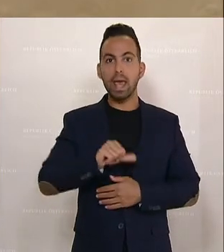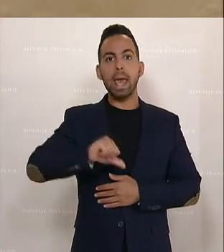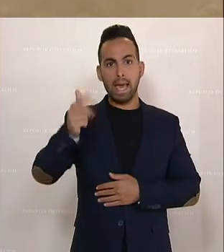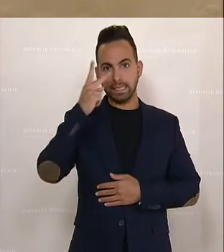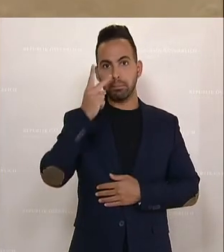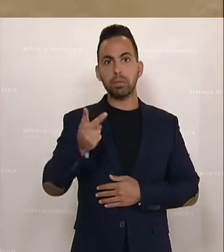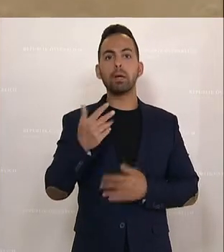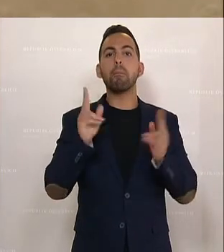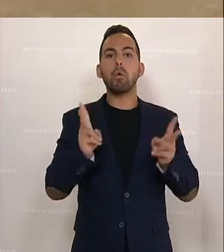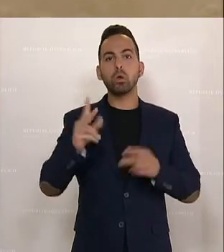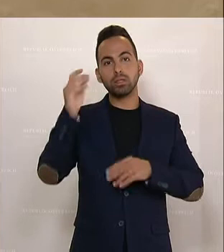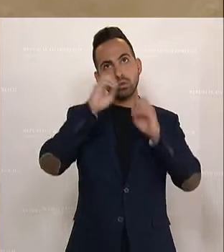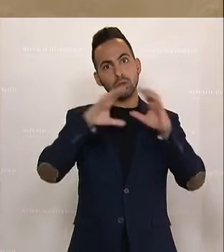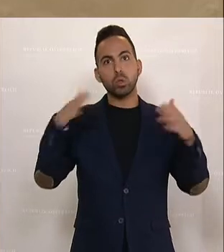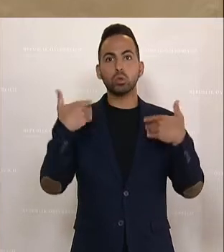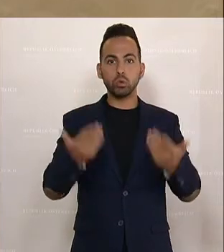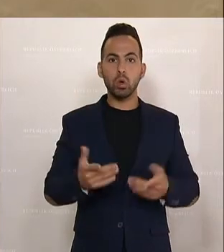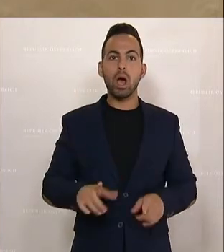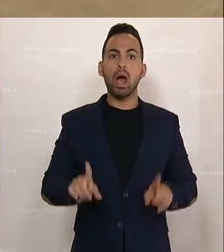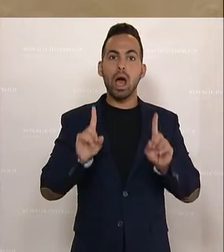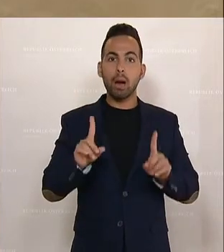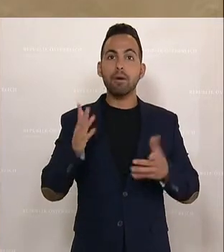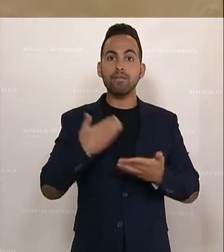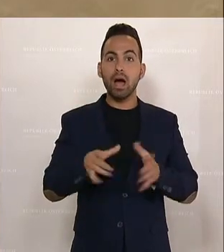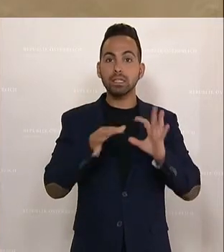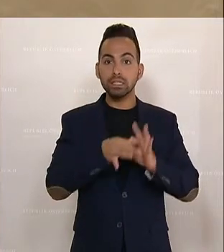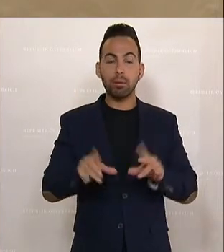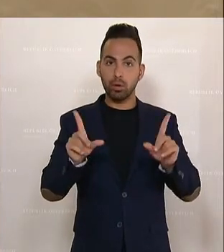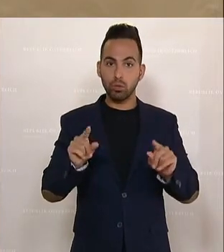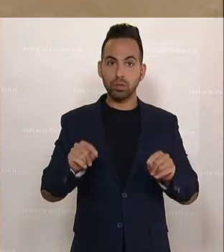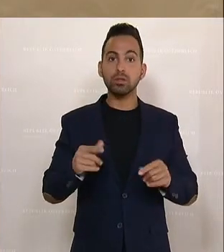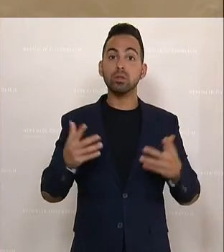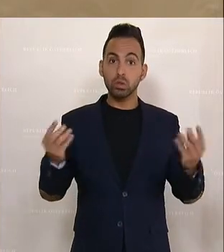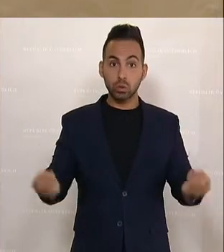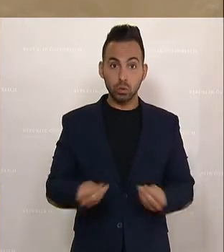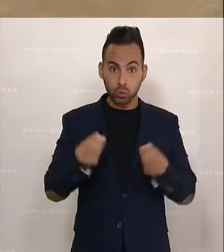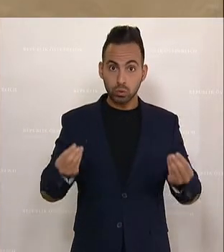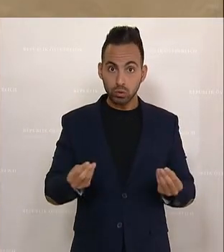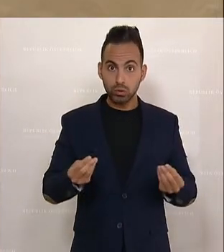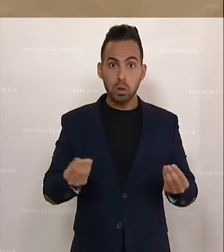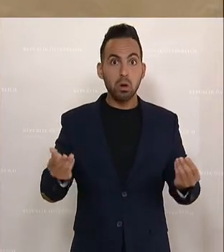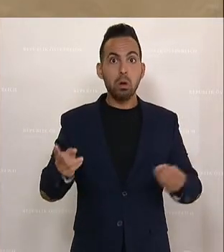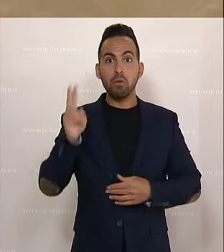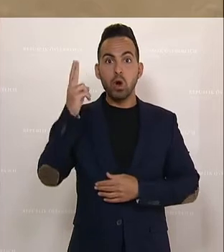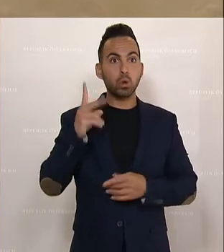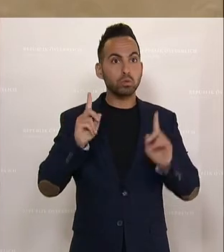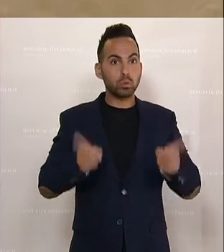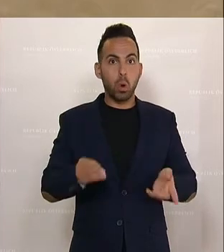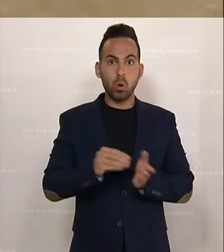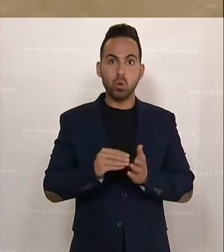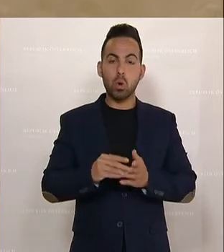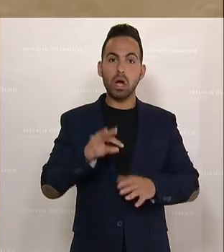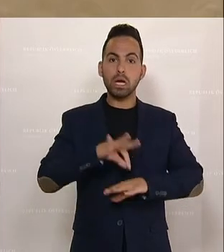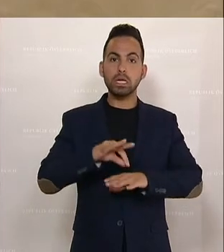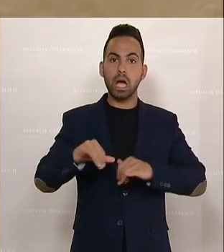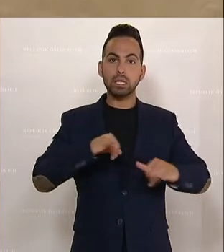Blick. Denn was bedeutet das? Welchen Grund soll denn noch jemand haben, kassenärztlich